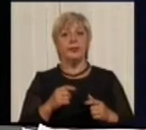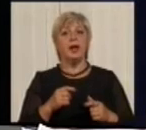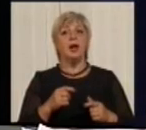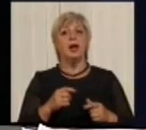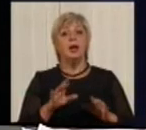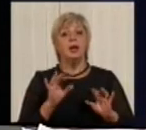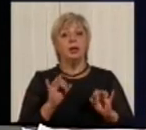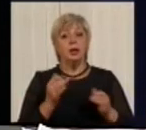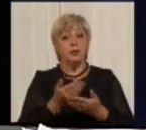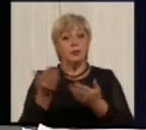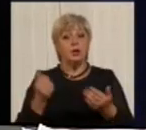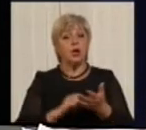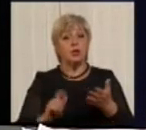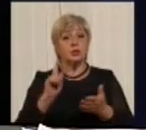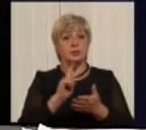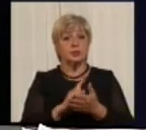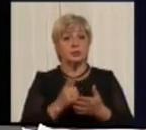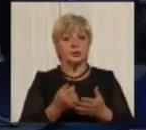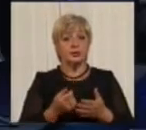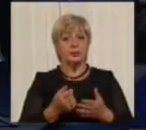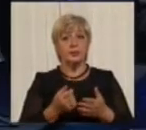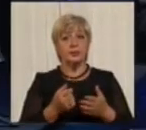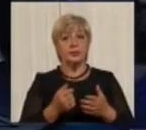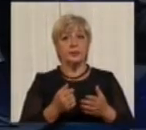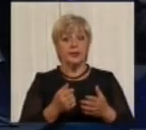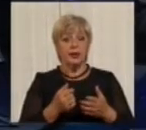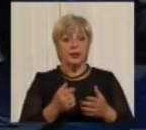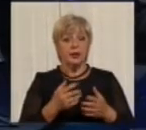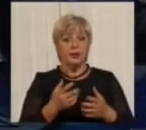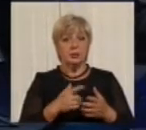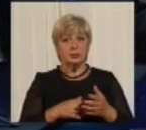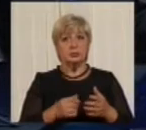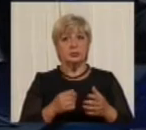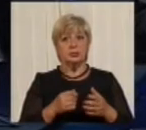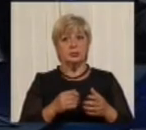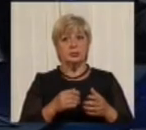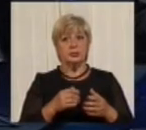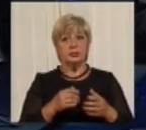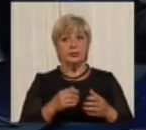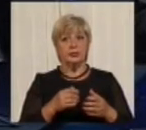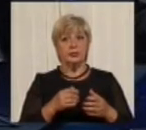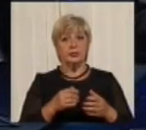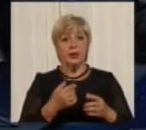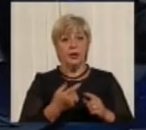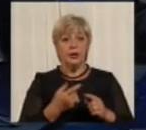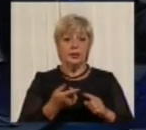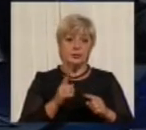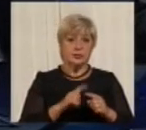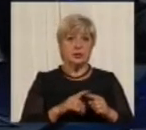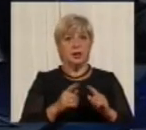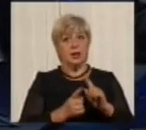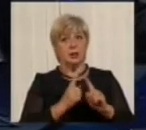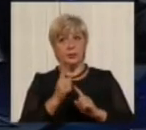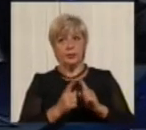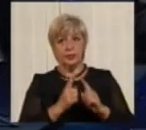так. І вони вже зобов'язані. Це встановлений ДСТУ гостами. Час – це придбрати. Ви інспектуєте,